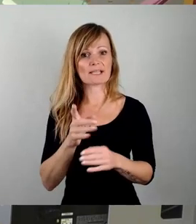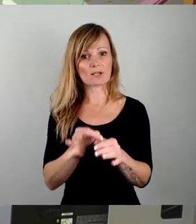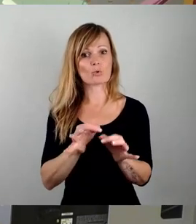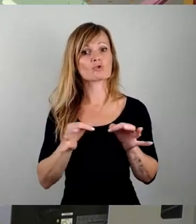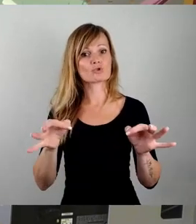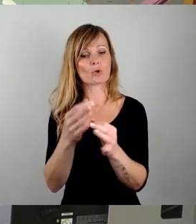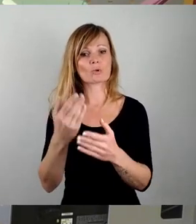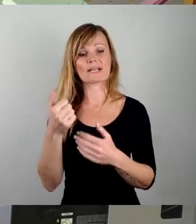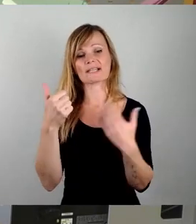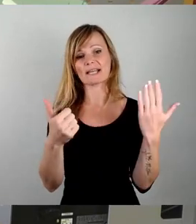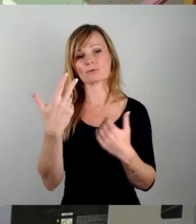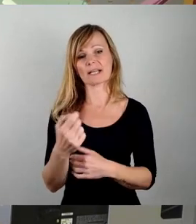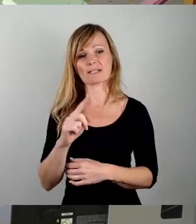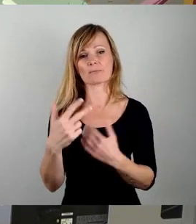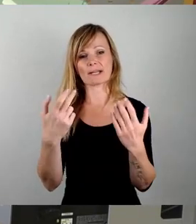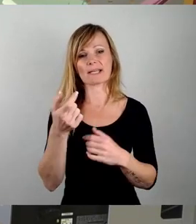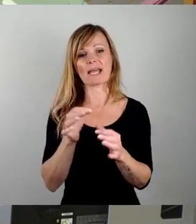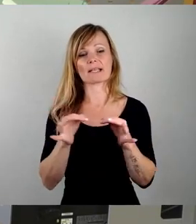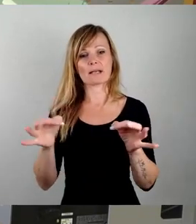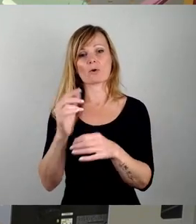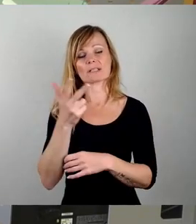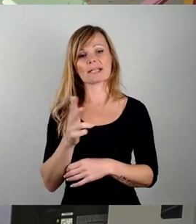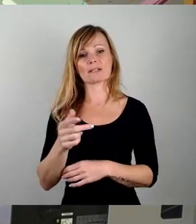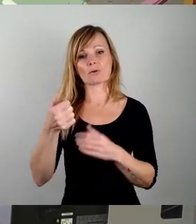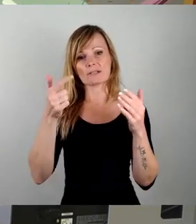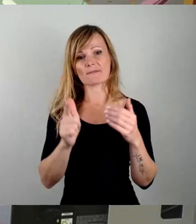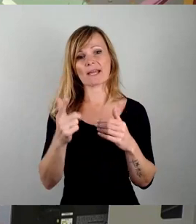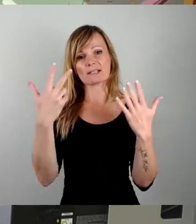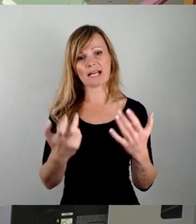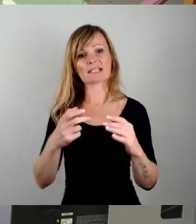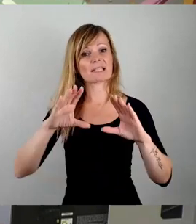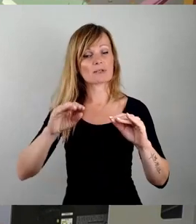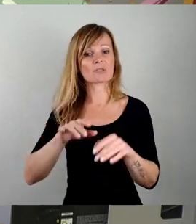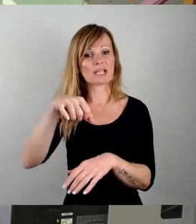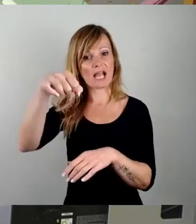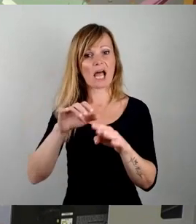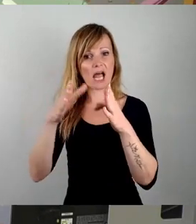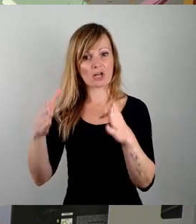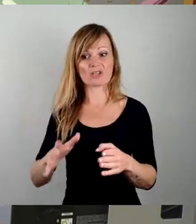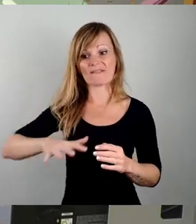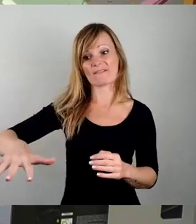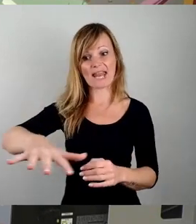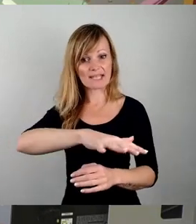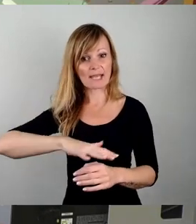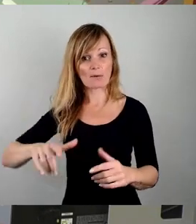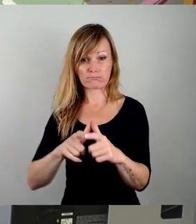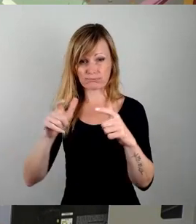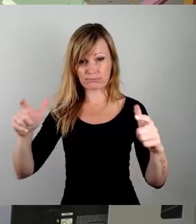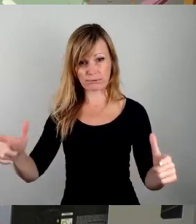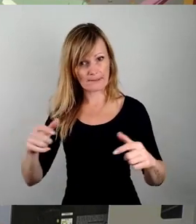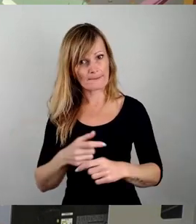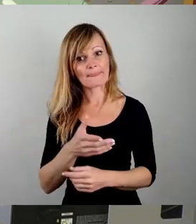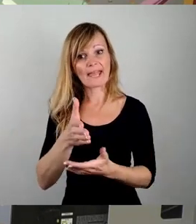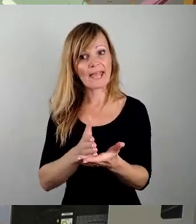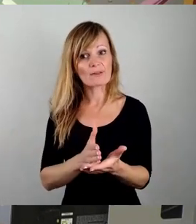,6 Hektar oder 3.280 genutzte Garagen. Ein großes Flächenpotenzial. Es ist die Hälfte von dem,